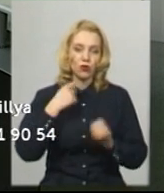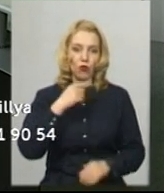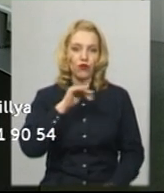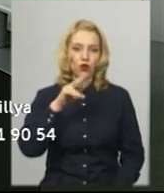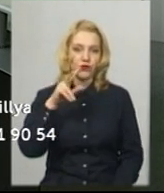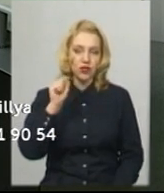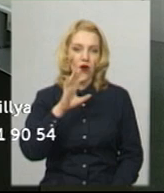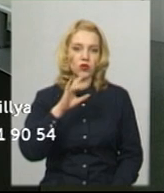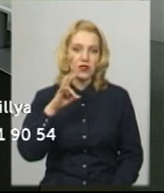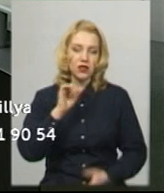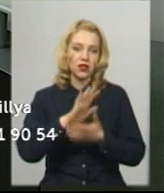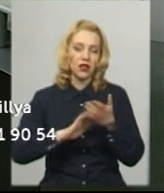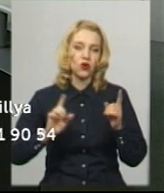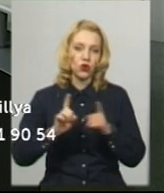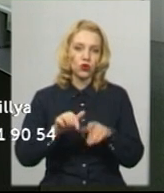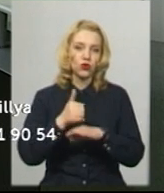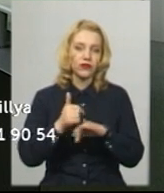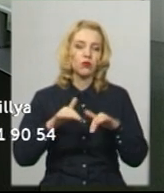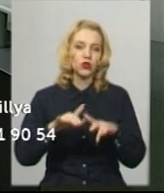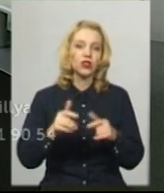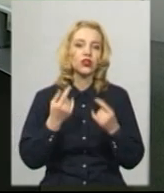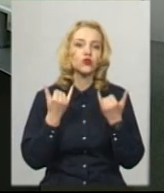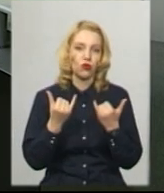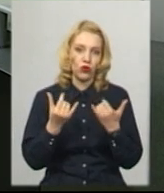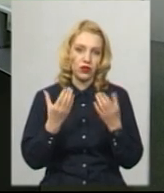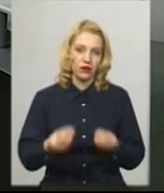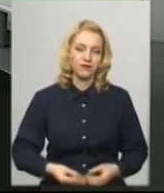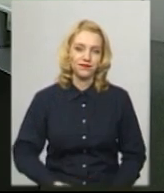Оксана Фіновська. А далі коротко про головні події цього дня.